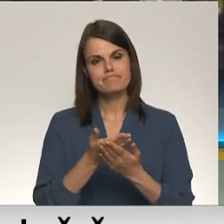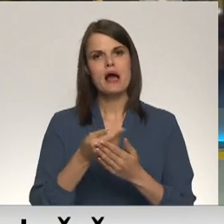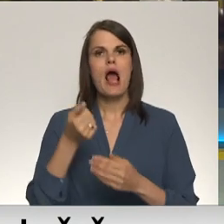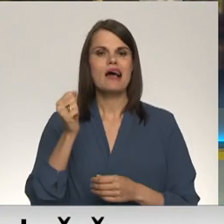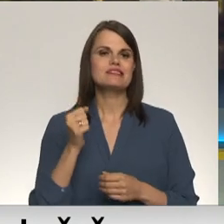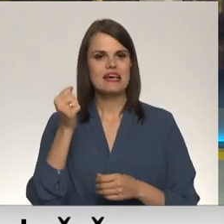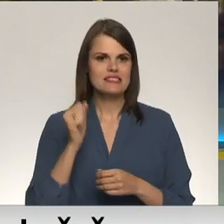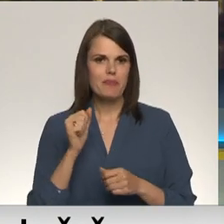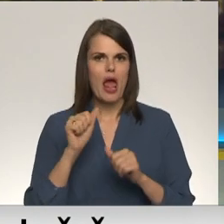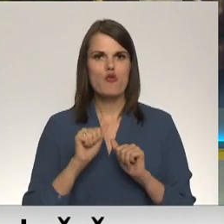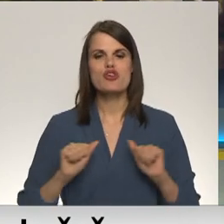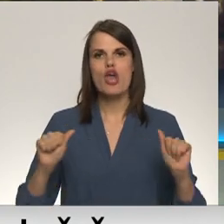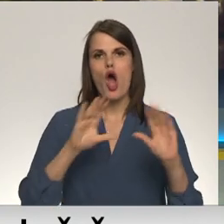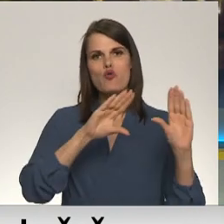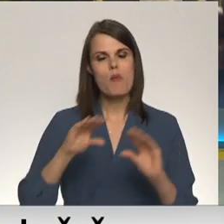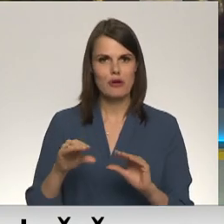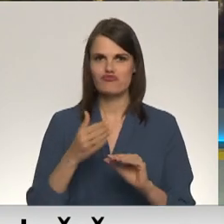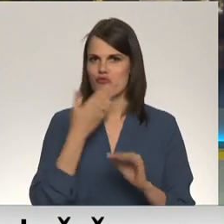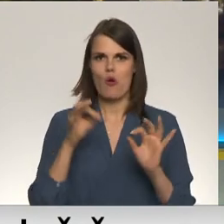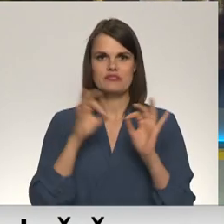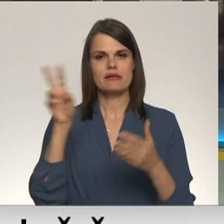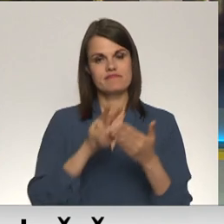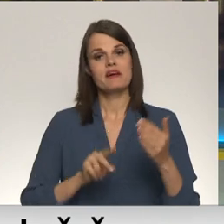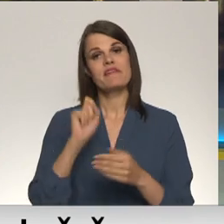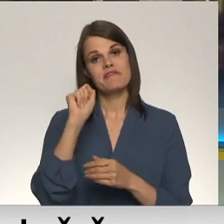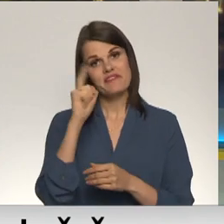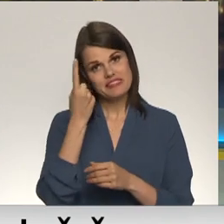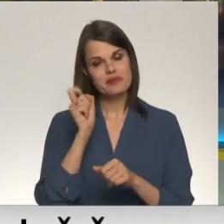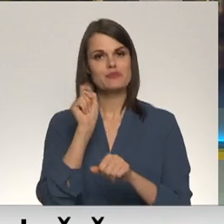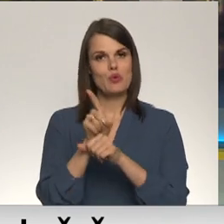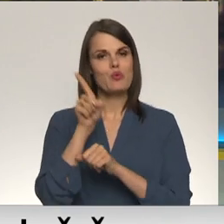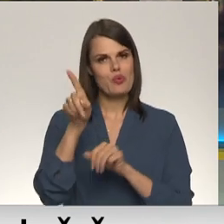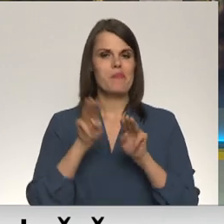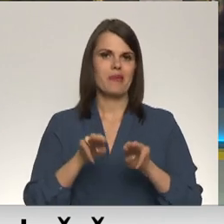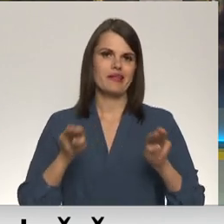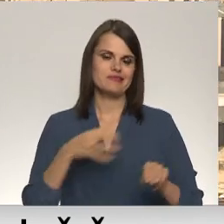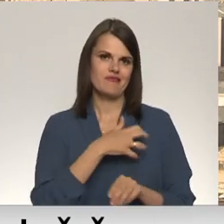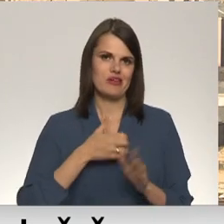būtības nesāka izskatīt vispirms, dodot uzdaumu ministrijai. Turpinamā darī līdzīte.